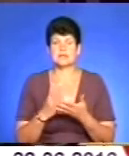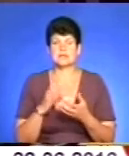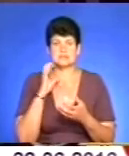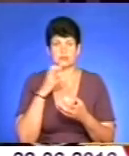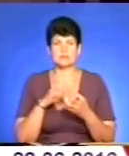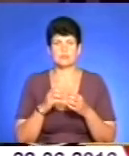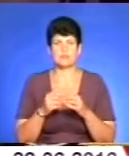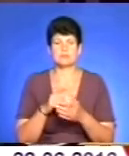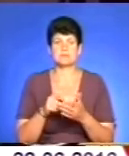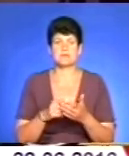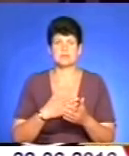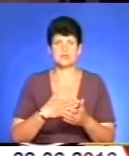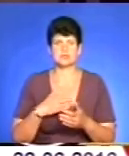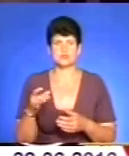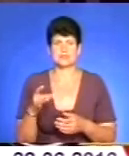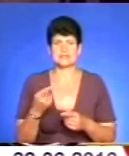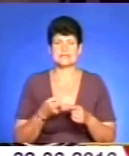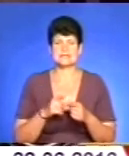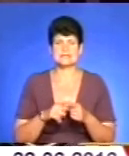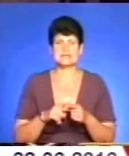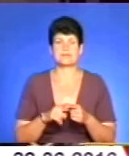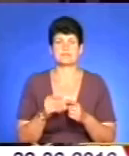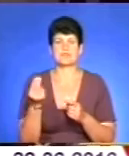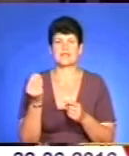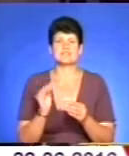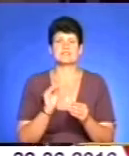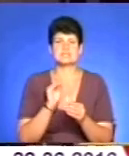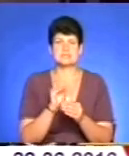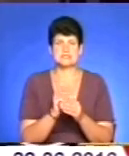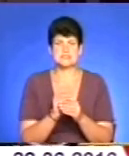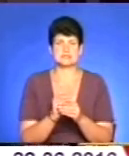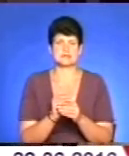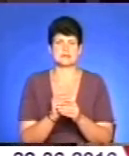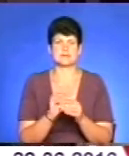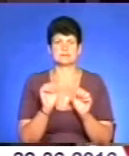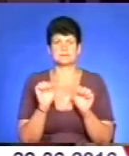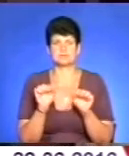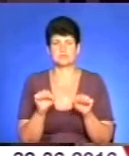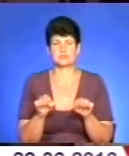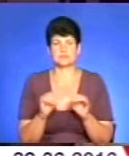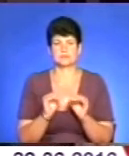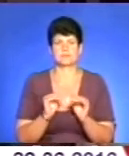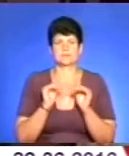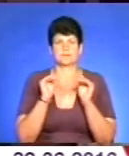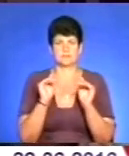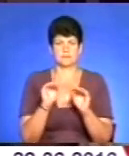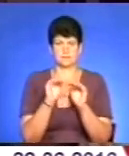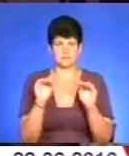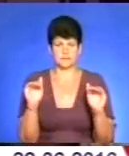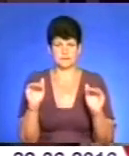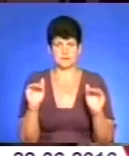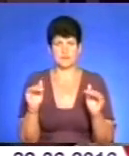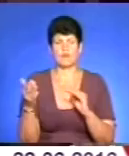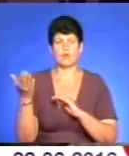питання для нашого району. Це інвестиційний клімат, який ми в своєму районі хочемо піднести на відповідний рівень. В